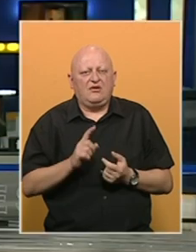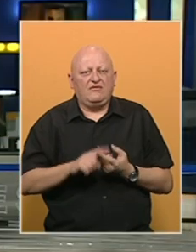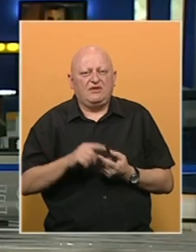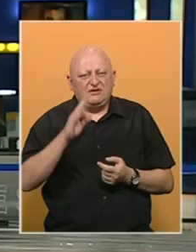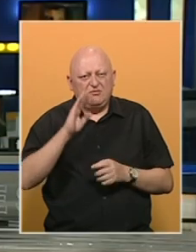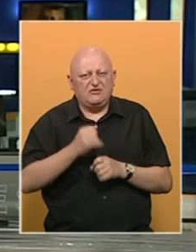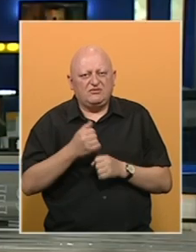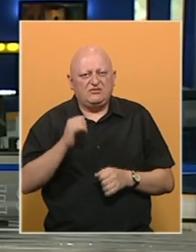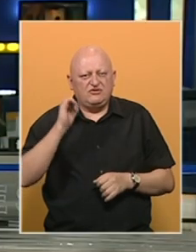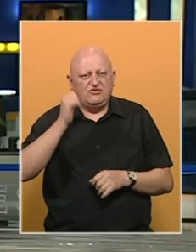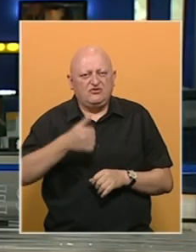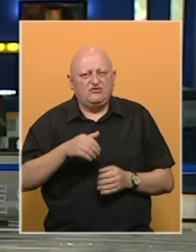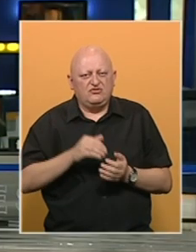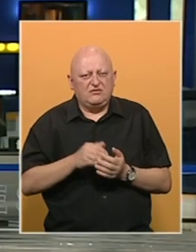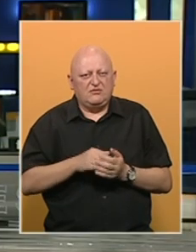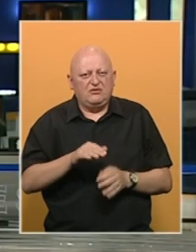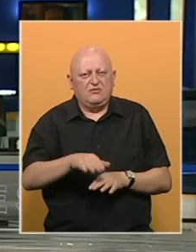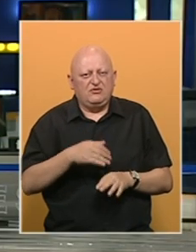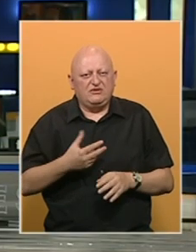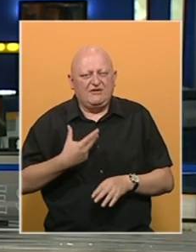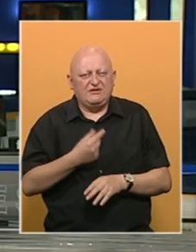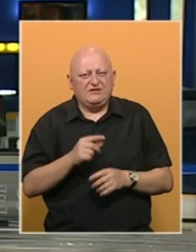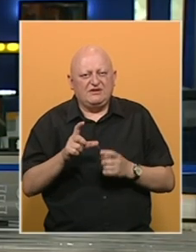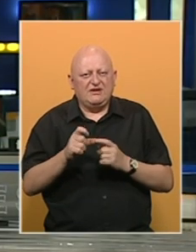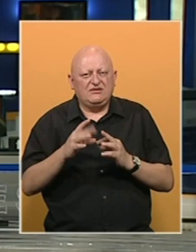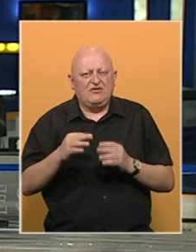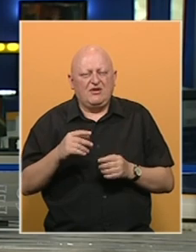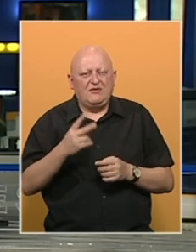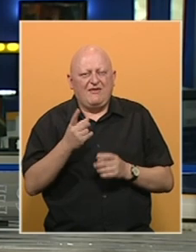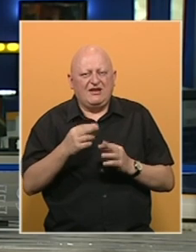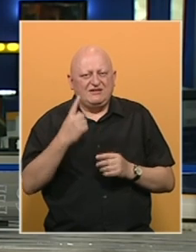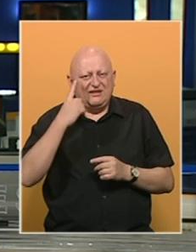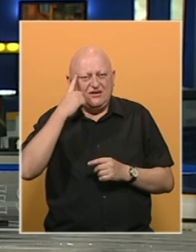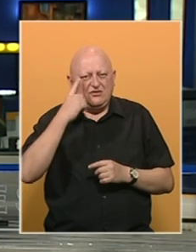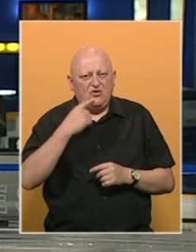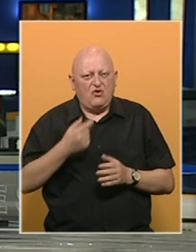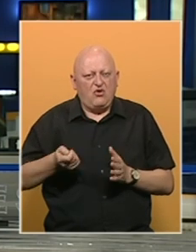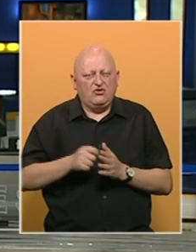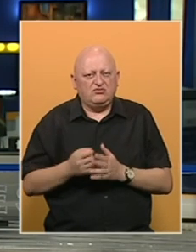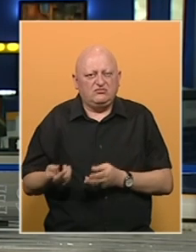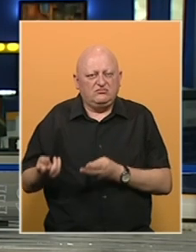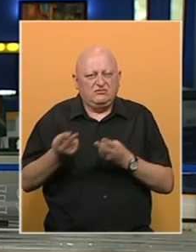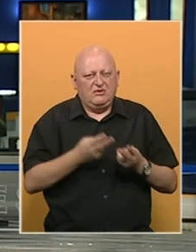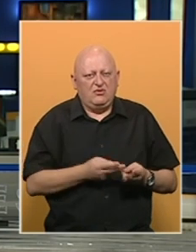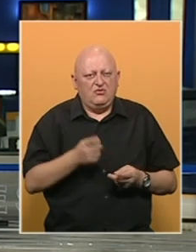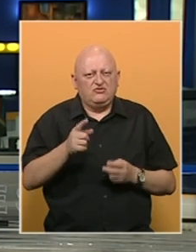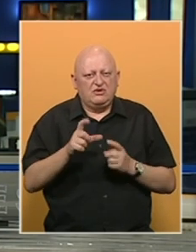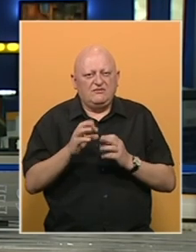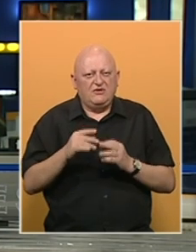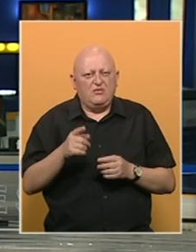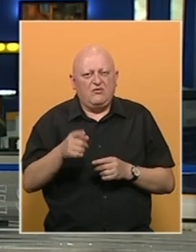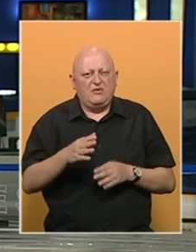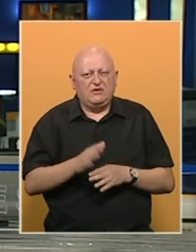U Federaciji Bosne i Hercegovine sutra bi trebalo da počne vakcinacija Sinofarm vakcinama koji su kupljene direktnom nabavkom. U